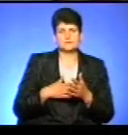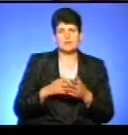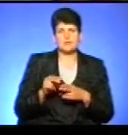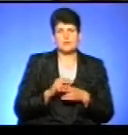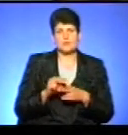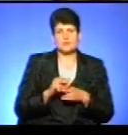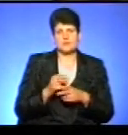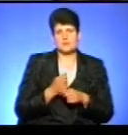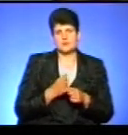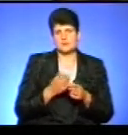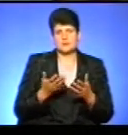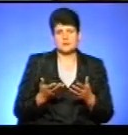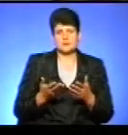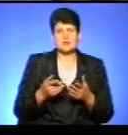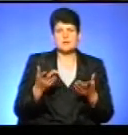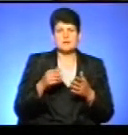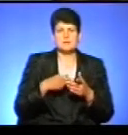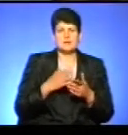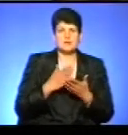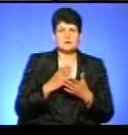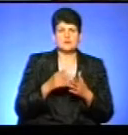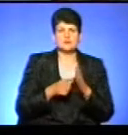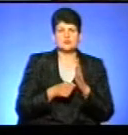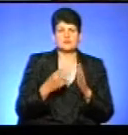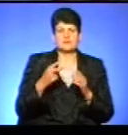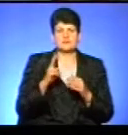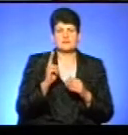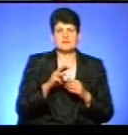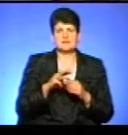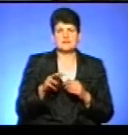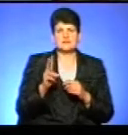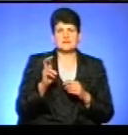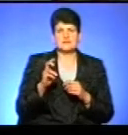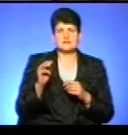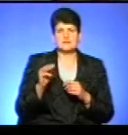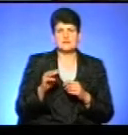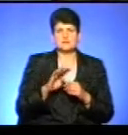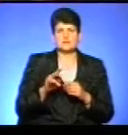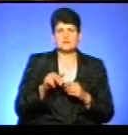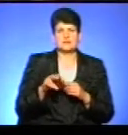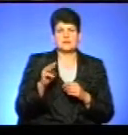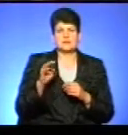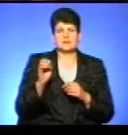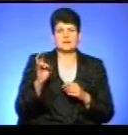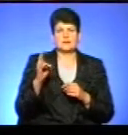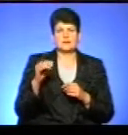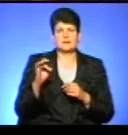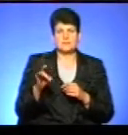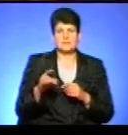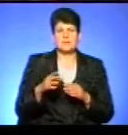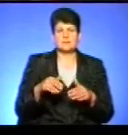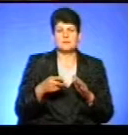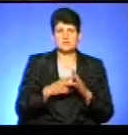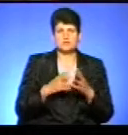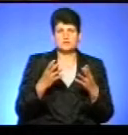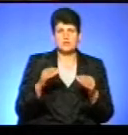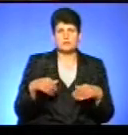ремонтних робіт, так яким ми мали вкластися, наприклад, 620 квадратних метрів у 200 тисяч, щоб не заходити на тендер. Ми плануємо подавати ще